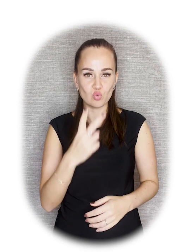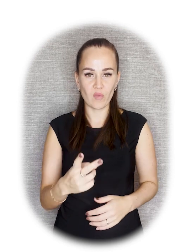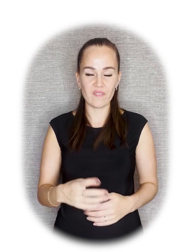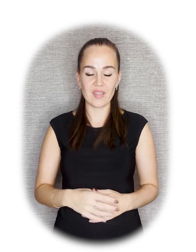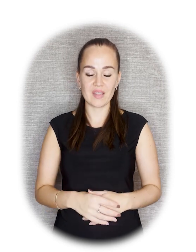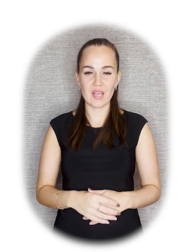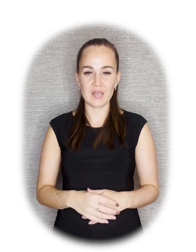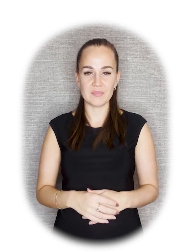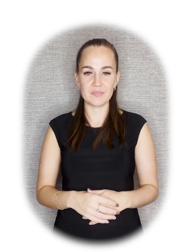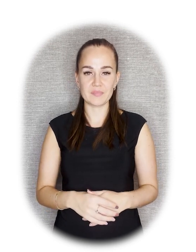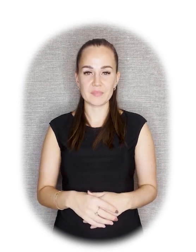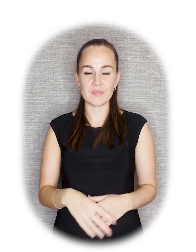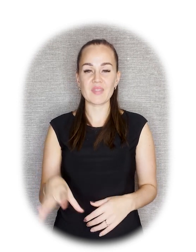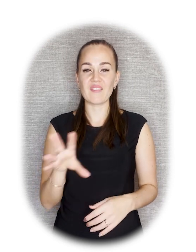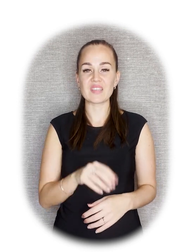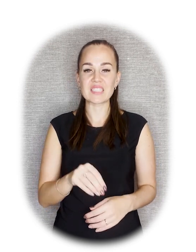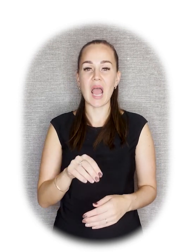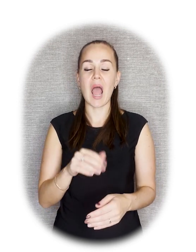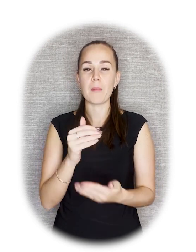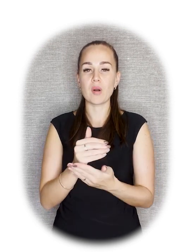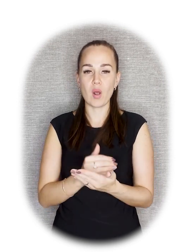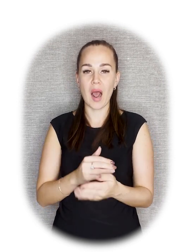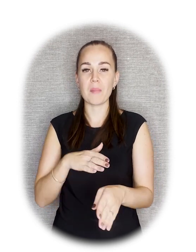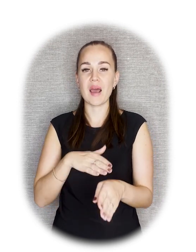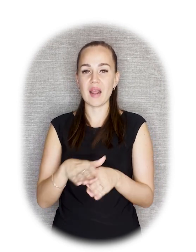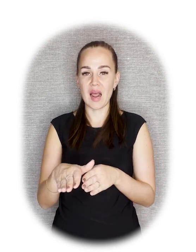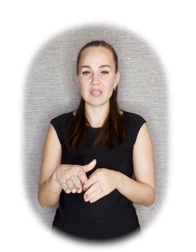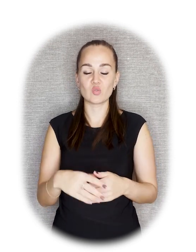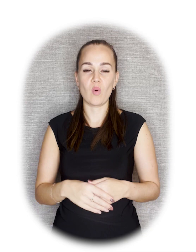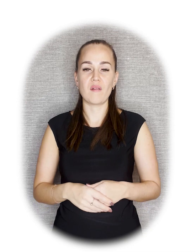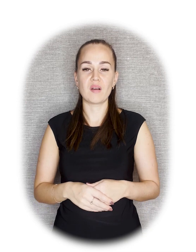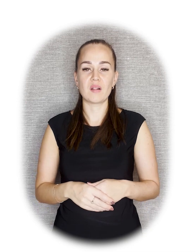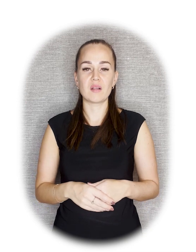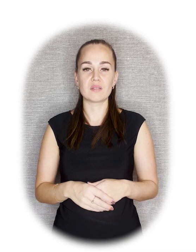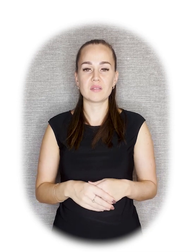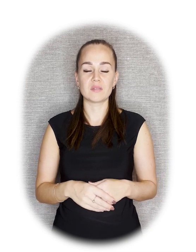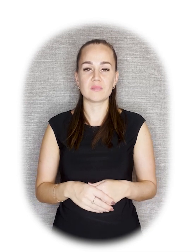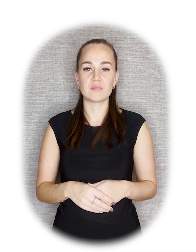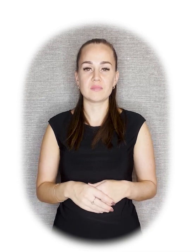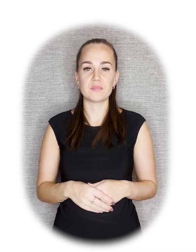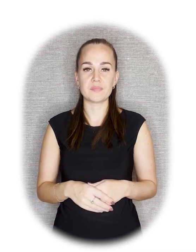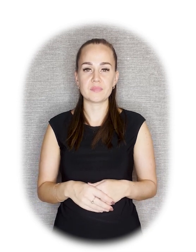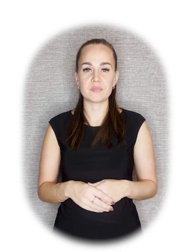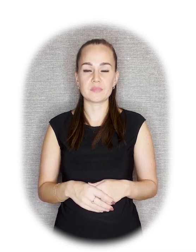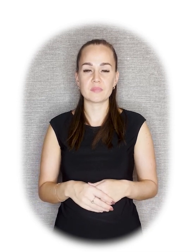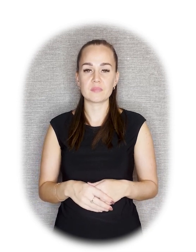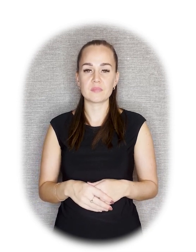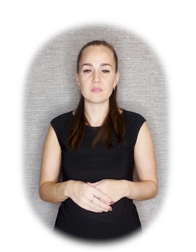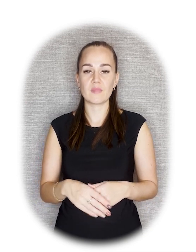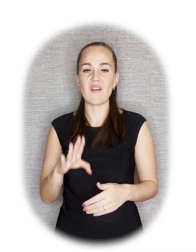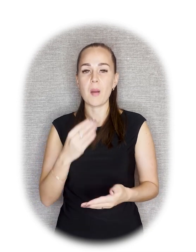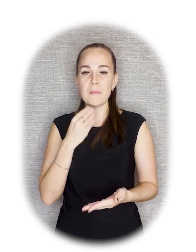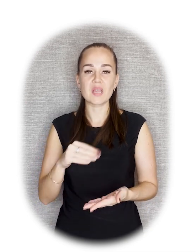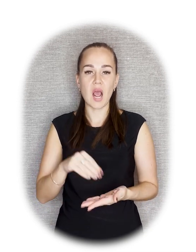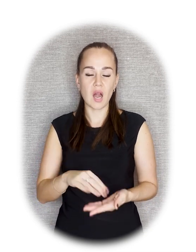Войска, которые там находятся... И вообще, на самом деле, нужно сказать, что вся эта программа реализовывалась в очень непростое для страны и города время.